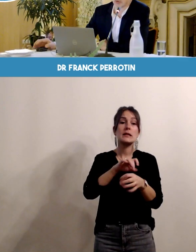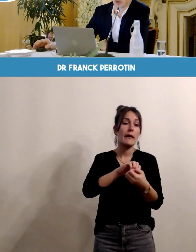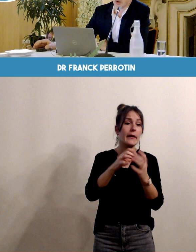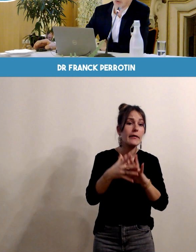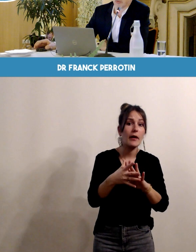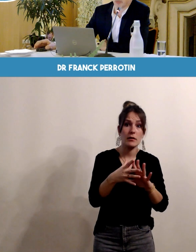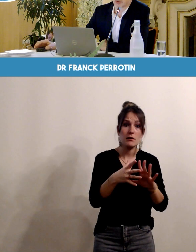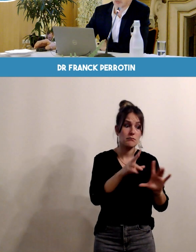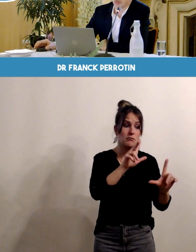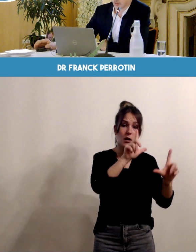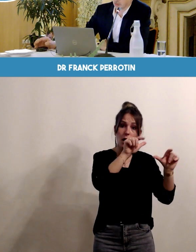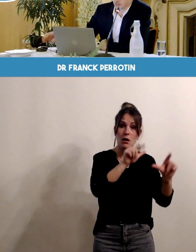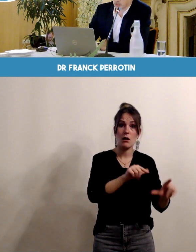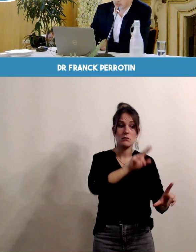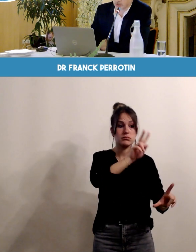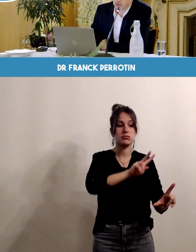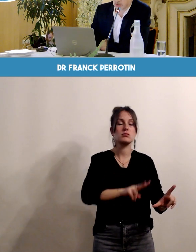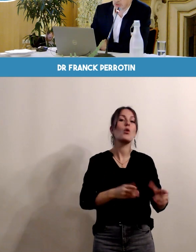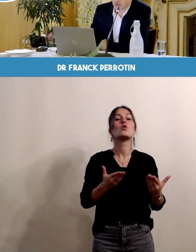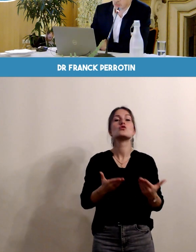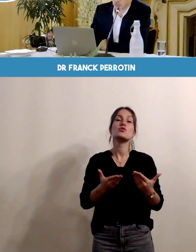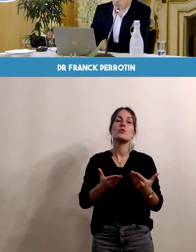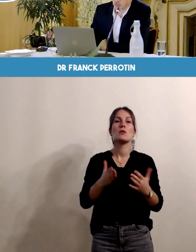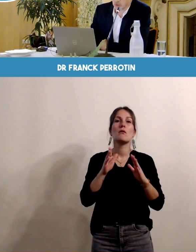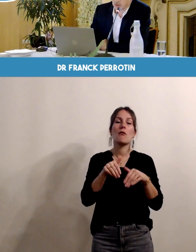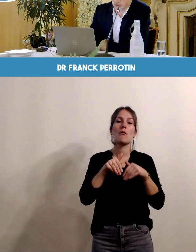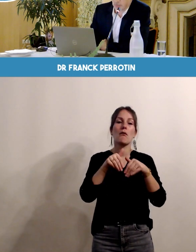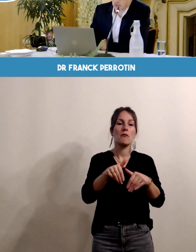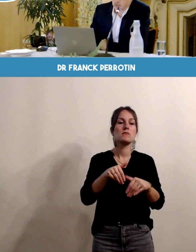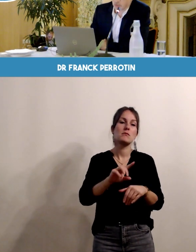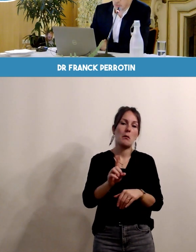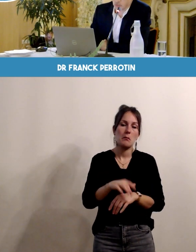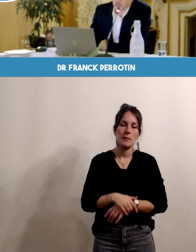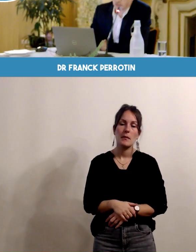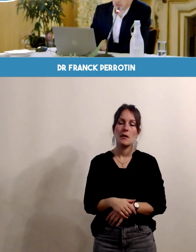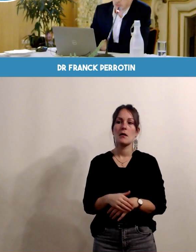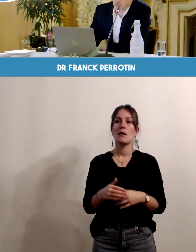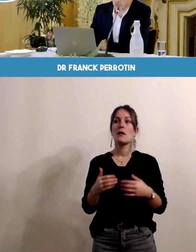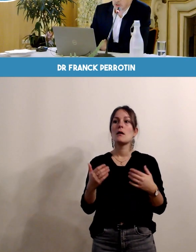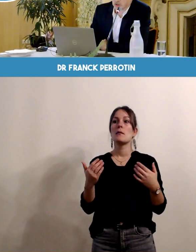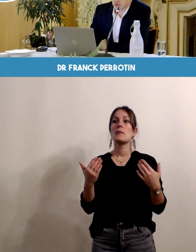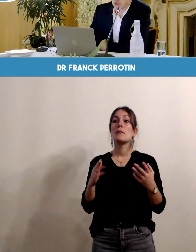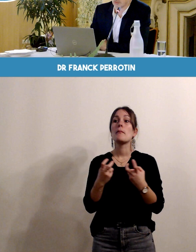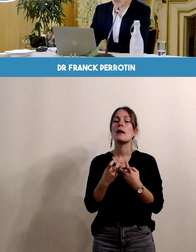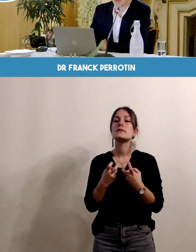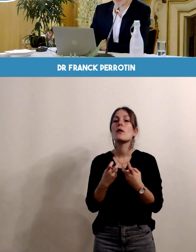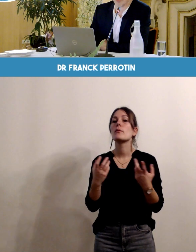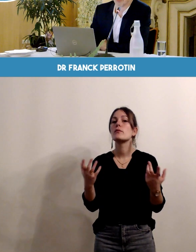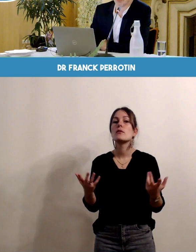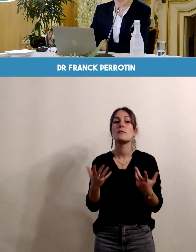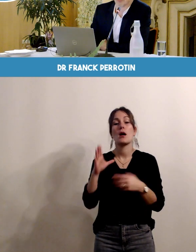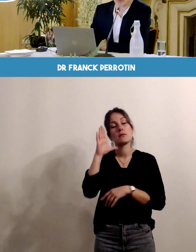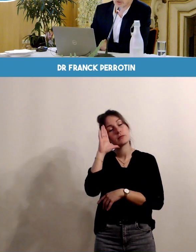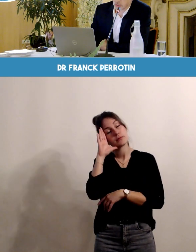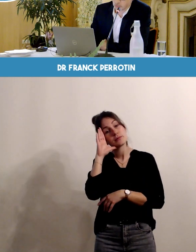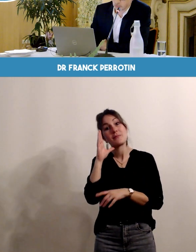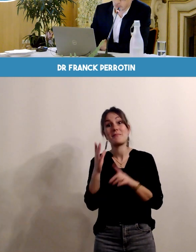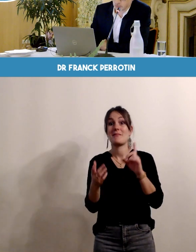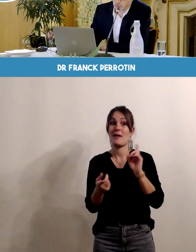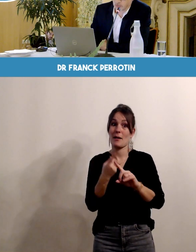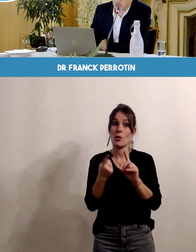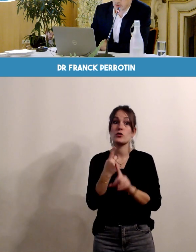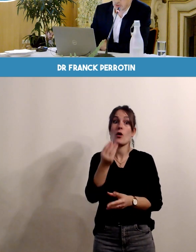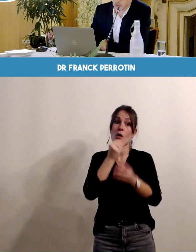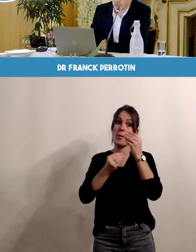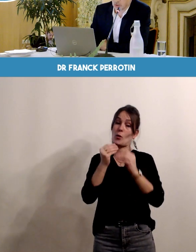donc on ne pas trop insister là-dessus comme le fait de ne pas négliger le sommeil, l'alimentation,